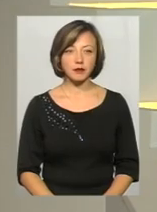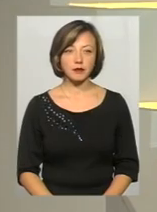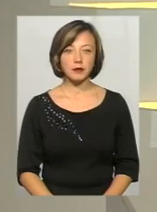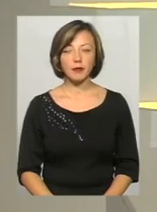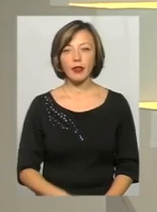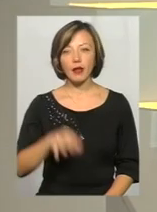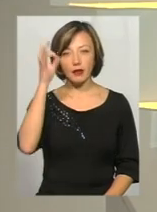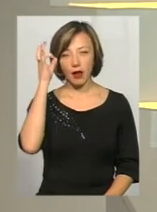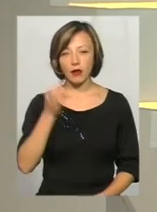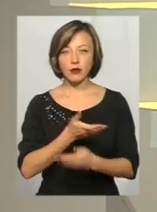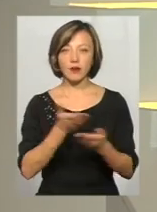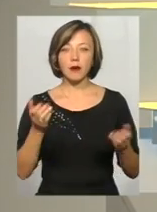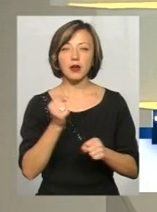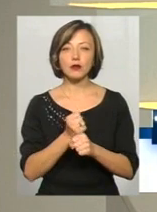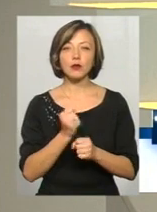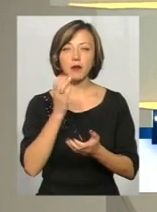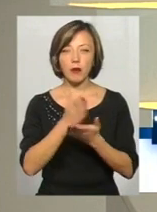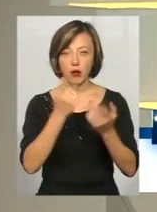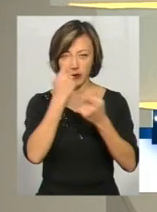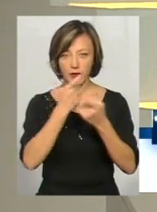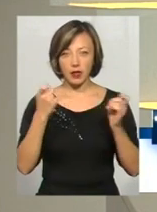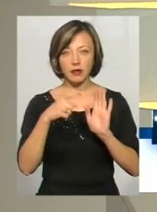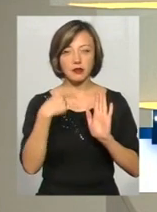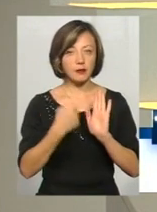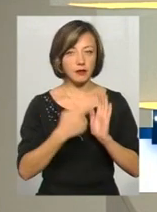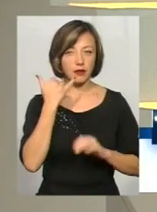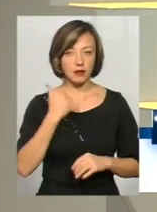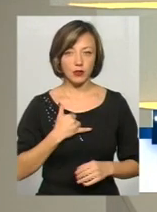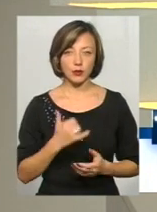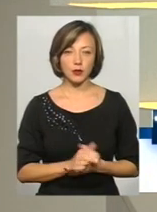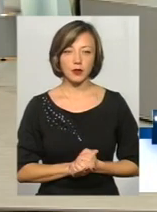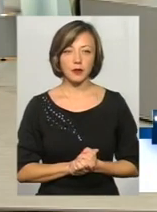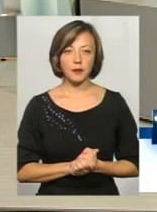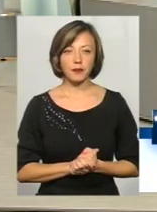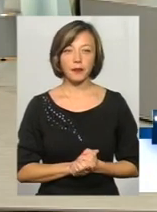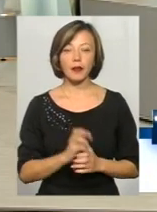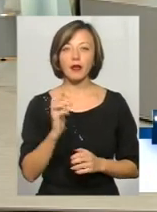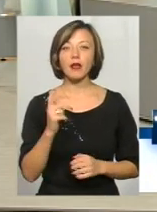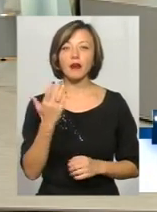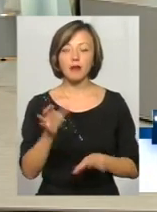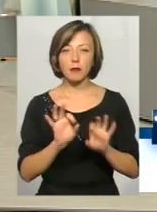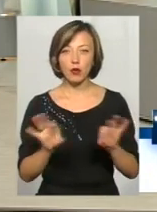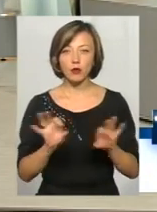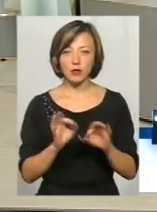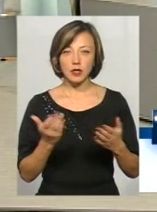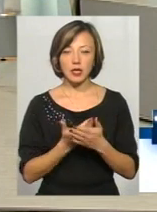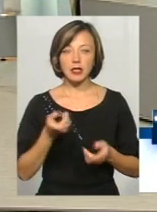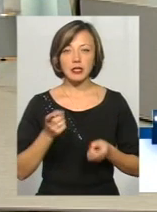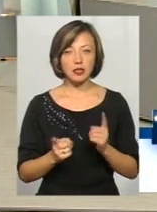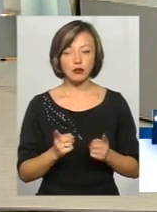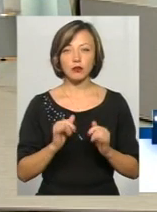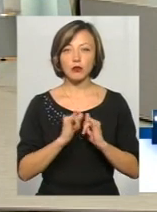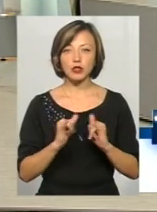Нагадую всім, ми працюємо у прямому ефірі, телефонуйте і задавайте ваші питання. Пане Олег, як ви прокоментуєте цей сюжет? Так, дійсно, це дуже